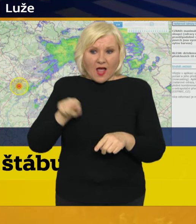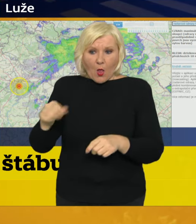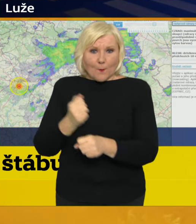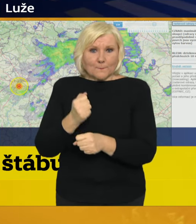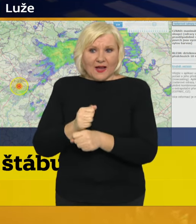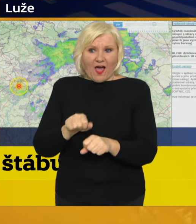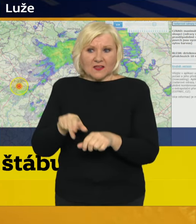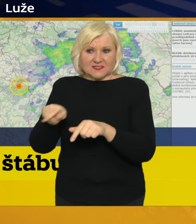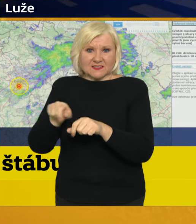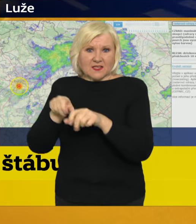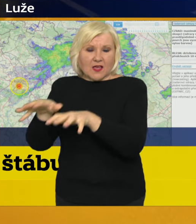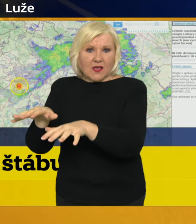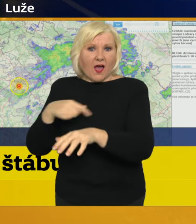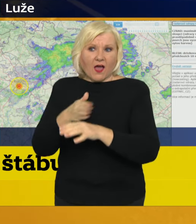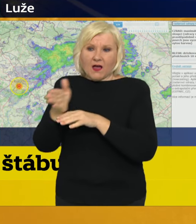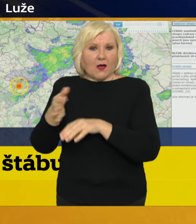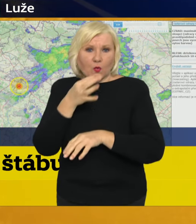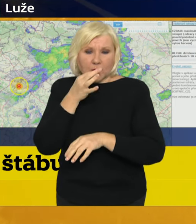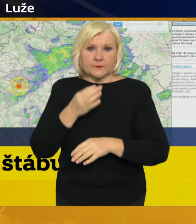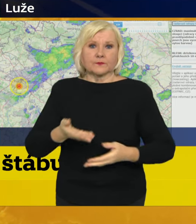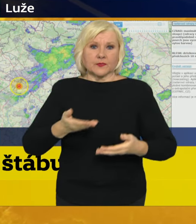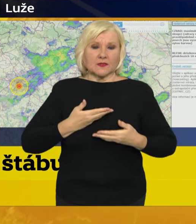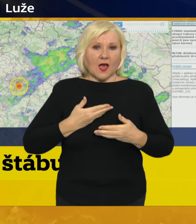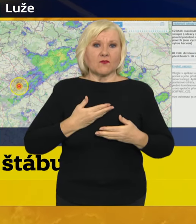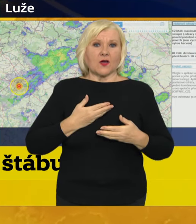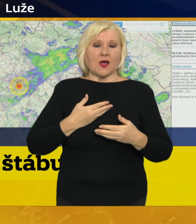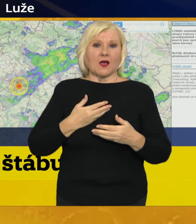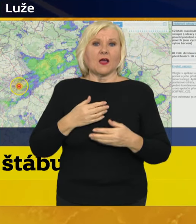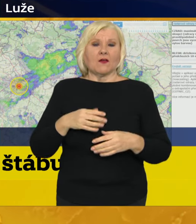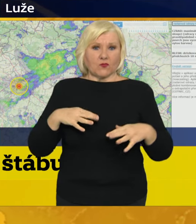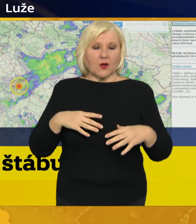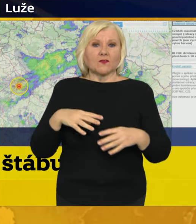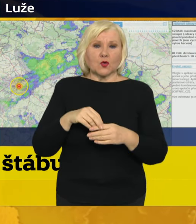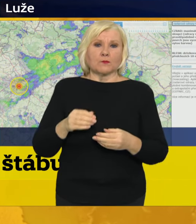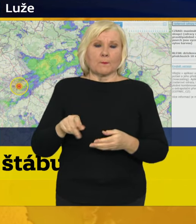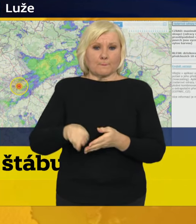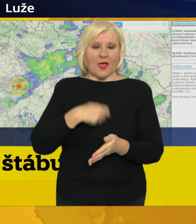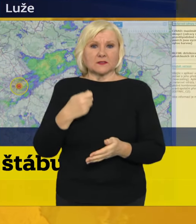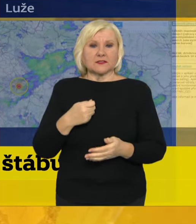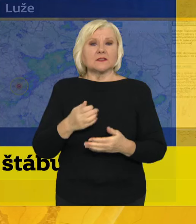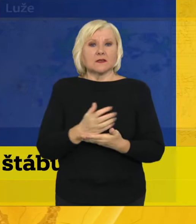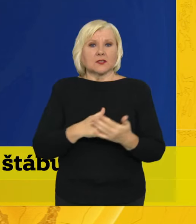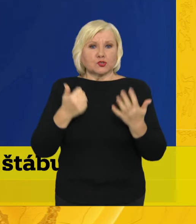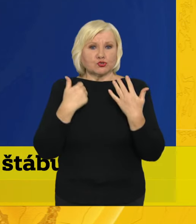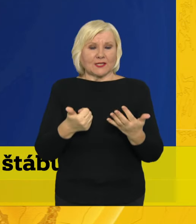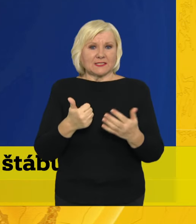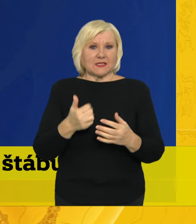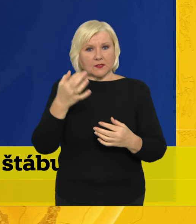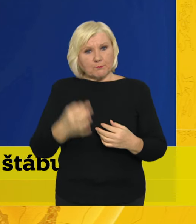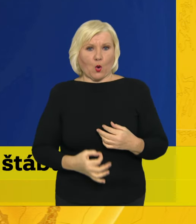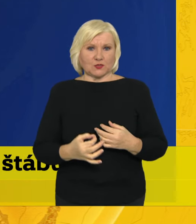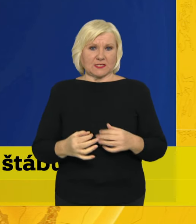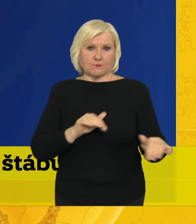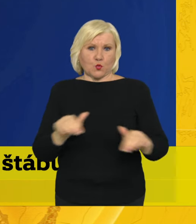pracovat, máte nárok na náhradu mzdy minimálně ve výši 60 % průměrného výdělku.